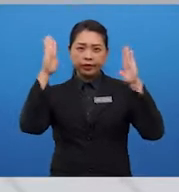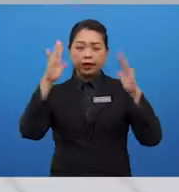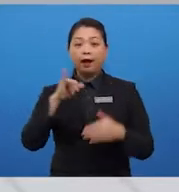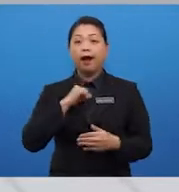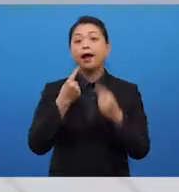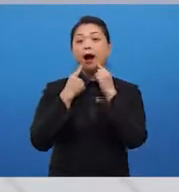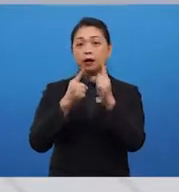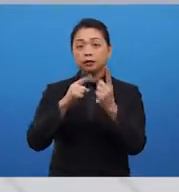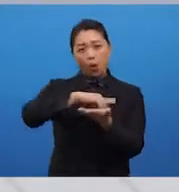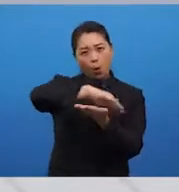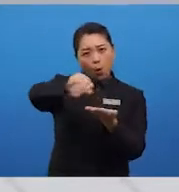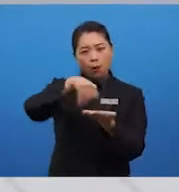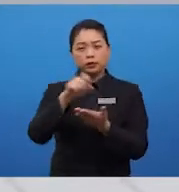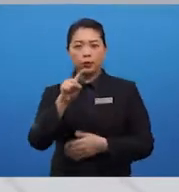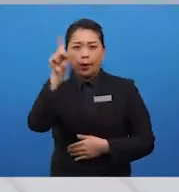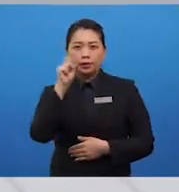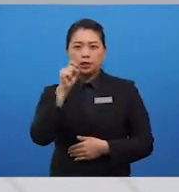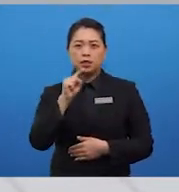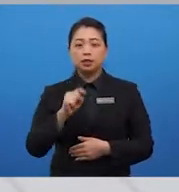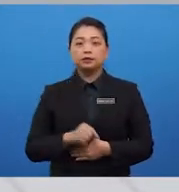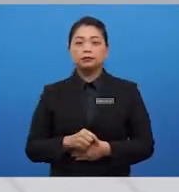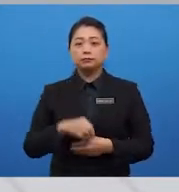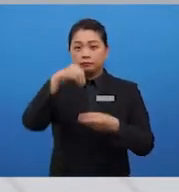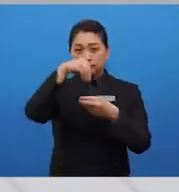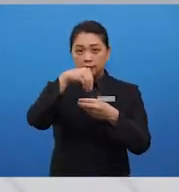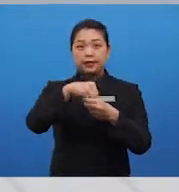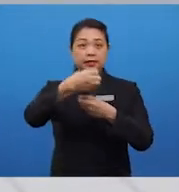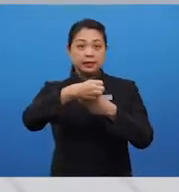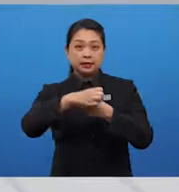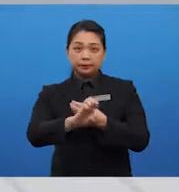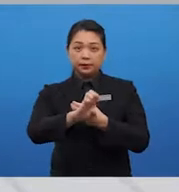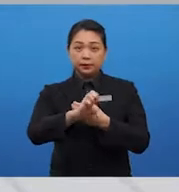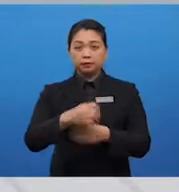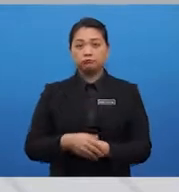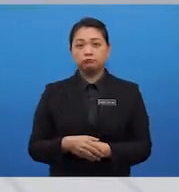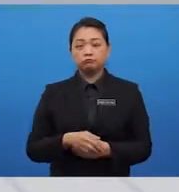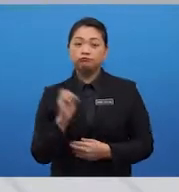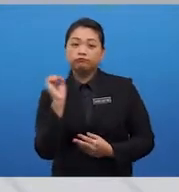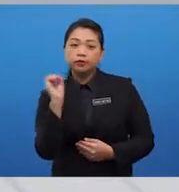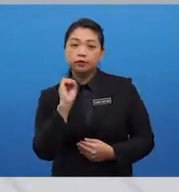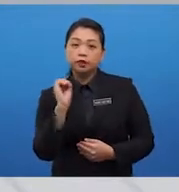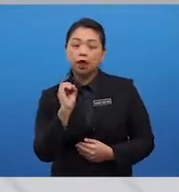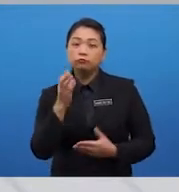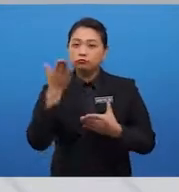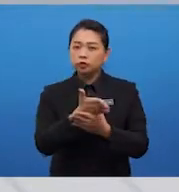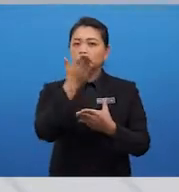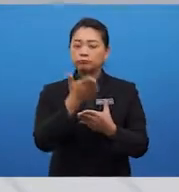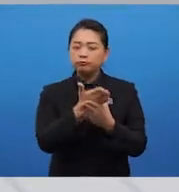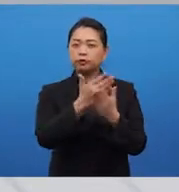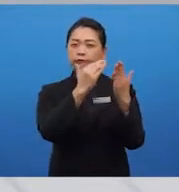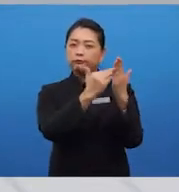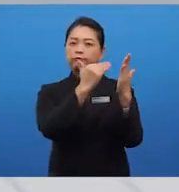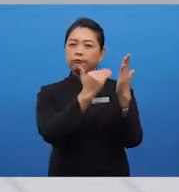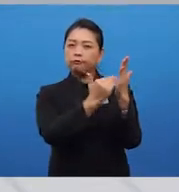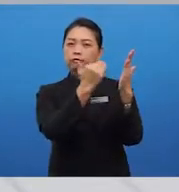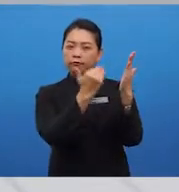all the questions asked from the incoming email without disrupting the flow of